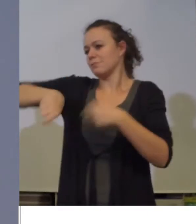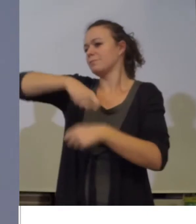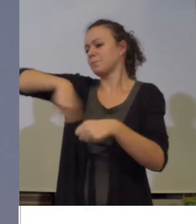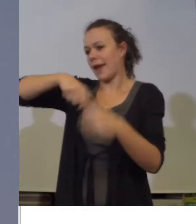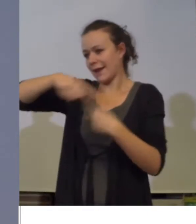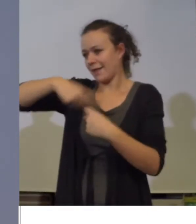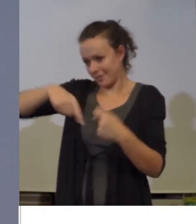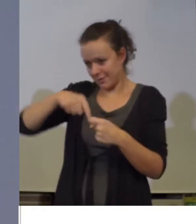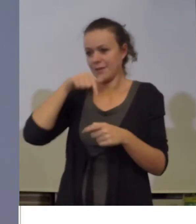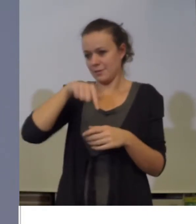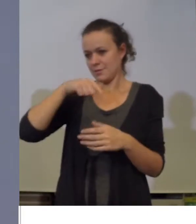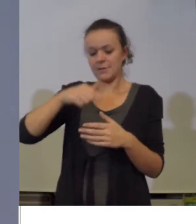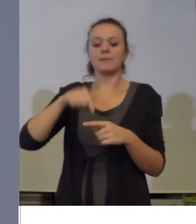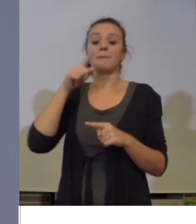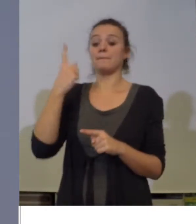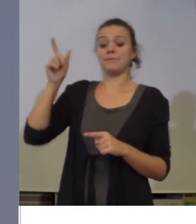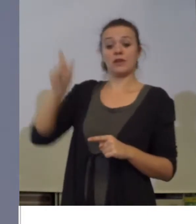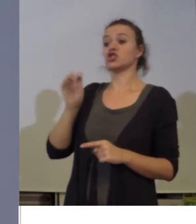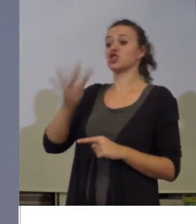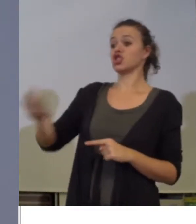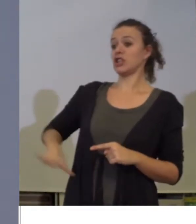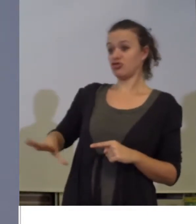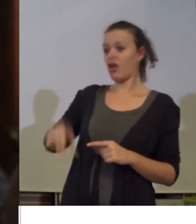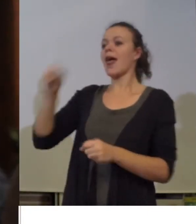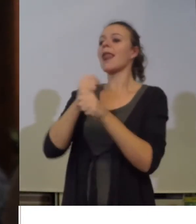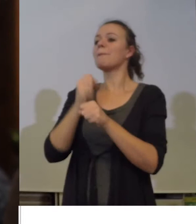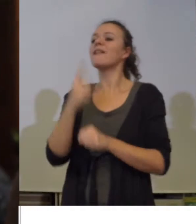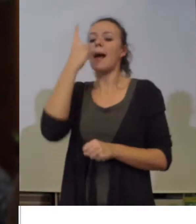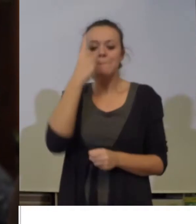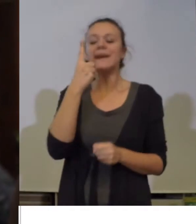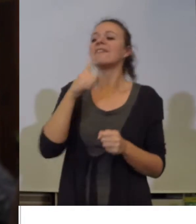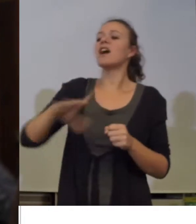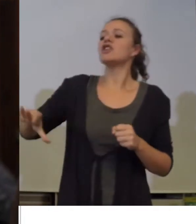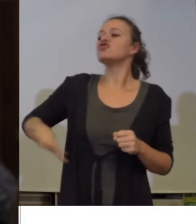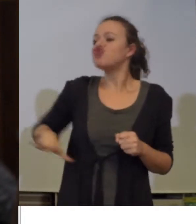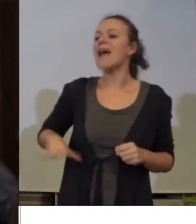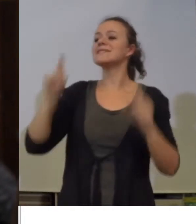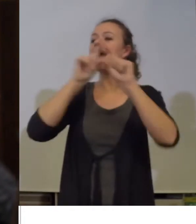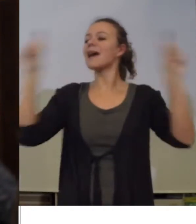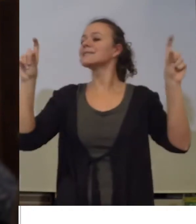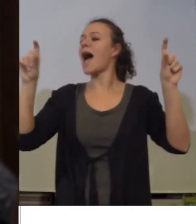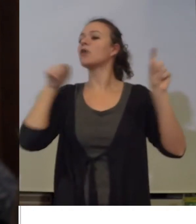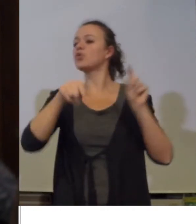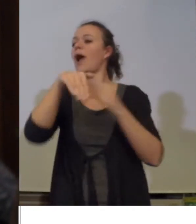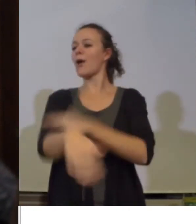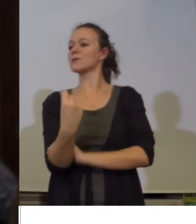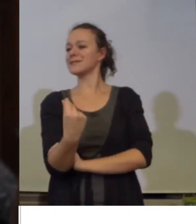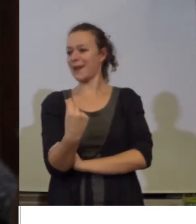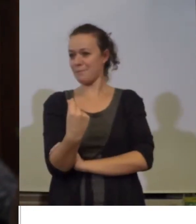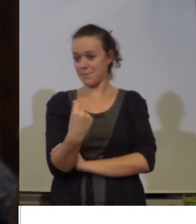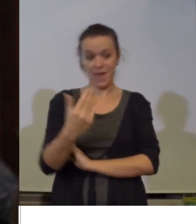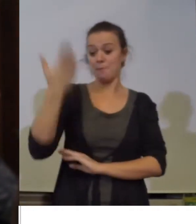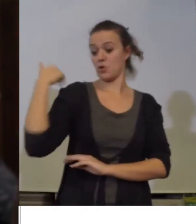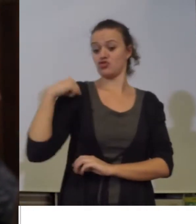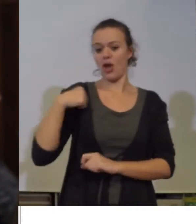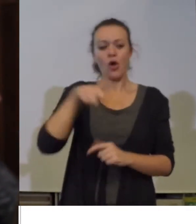Naš 14 žene je napravilo prvu organsku žensku zadrugu na jugu Srbije i od prošle godine se